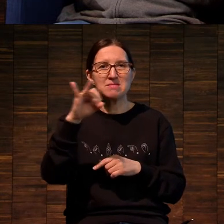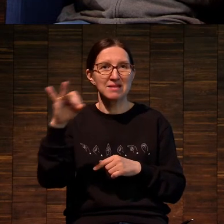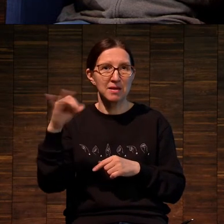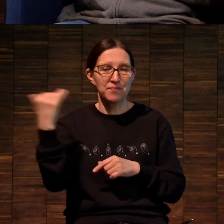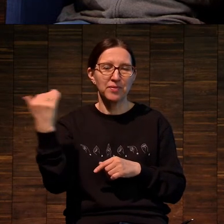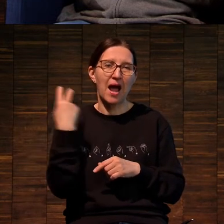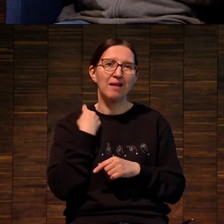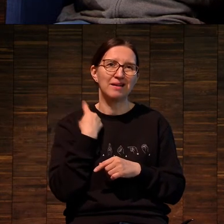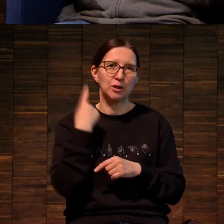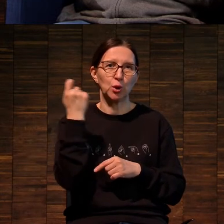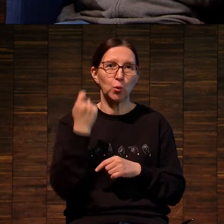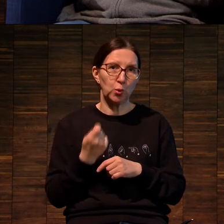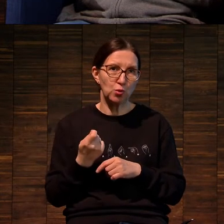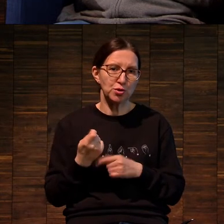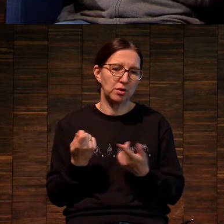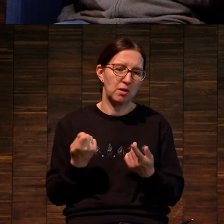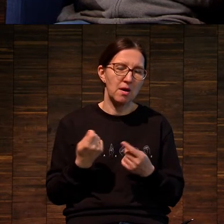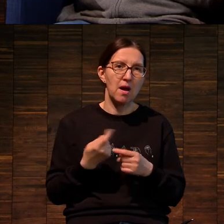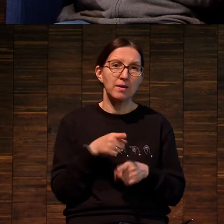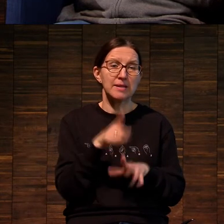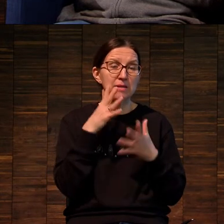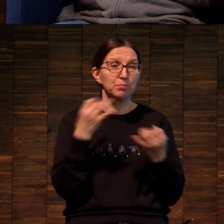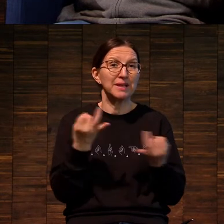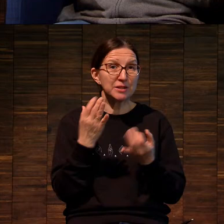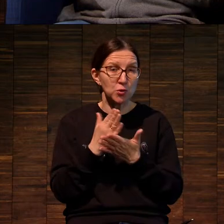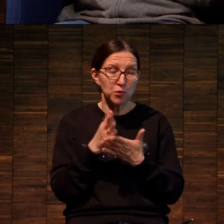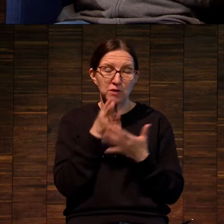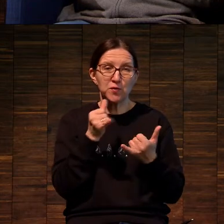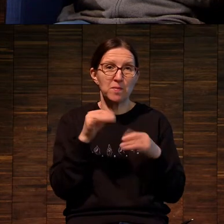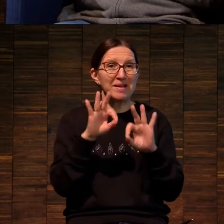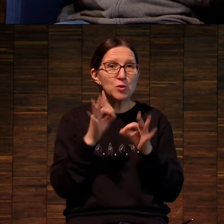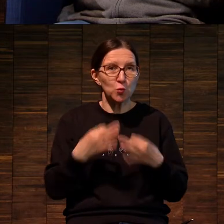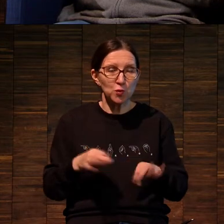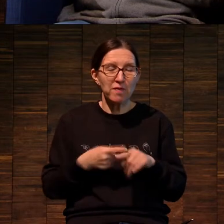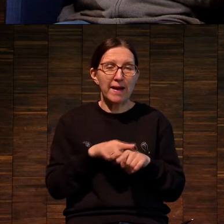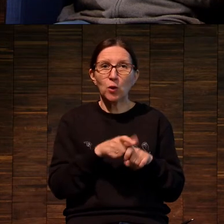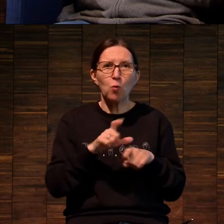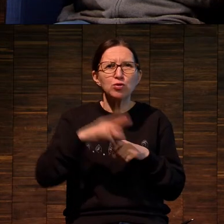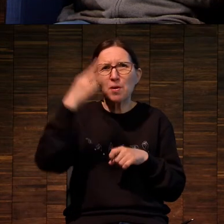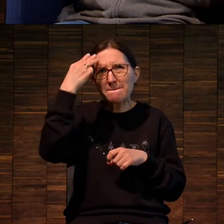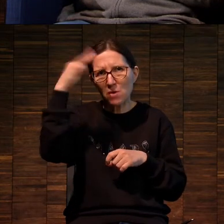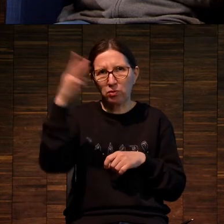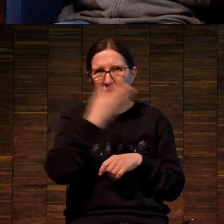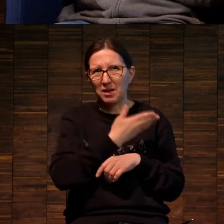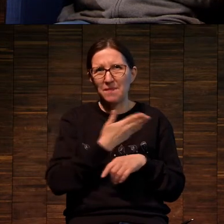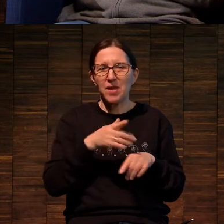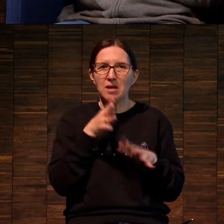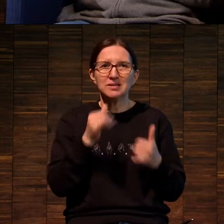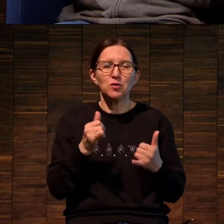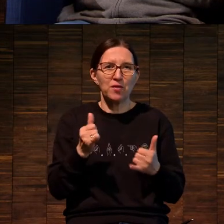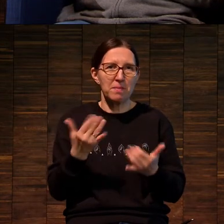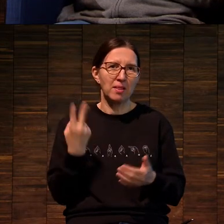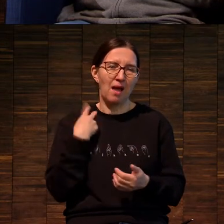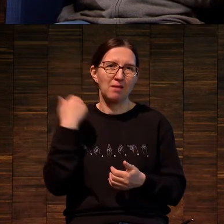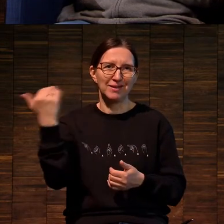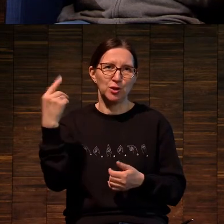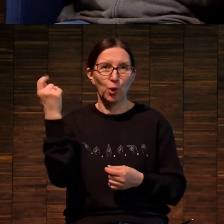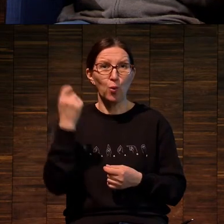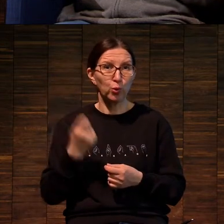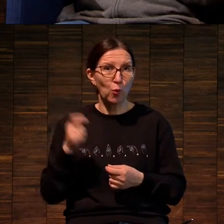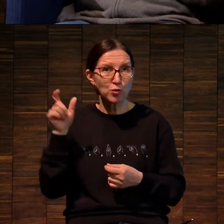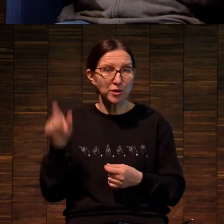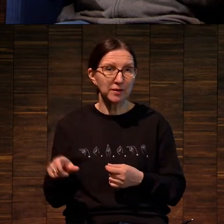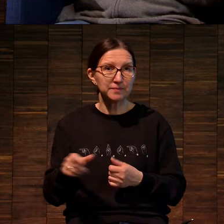художник, автор, не знаю, если интересуетесь современным искусством, это очень модный такой современный английский художник,